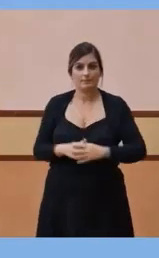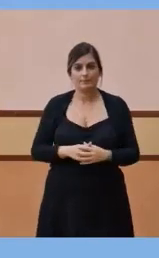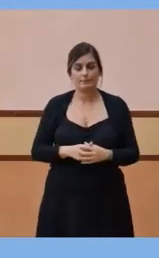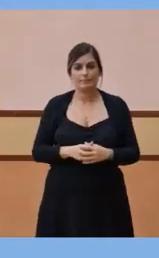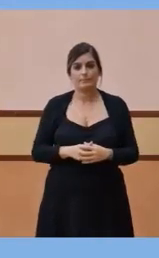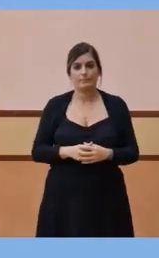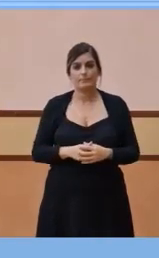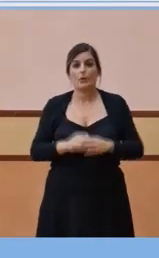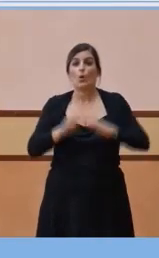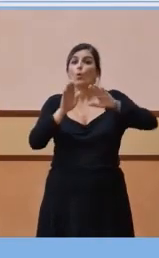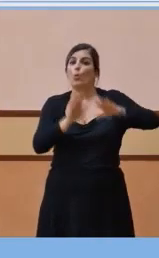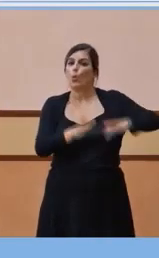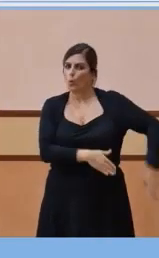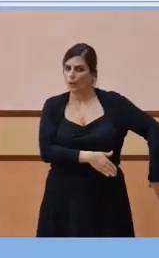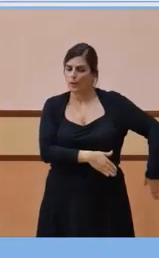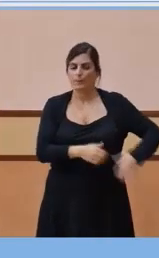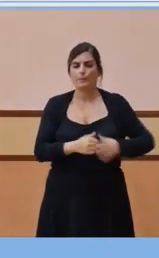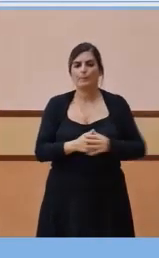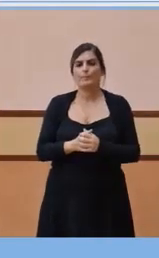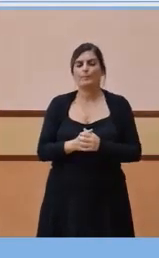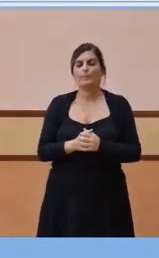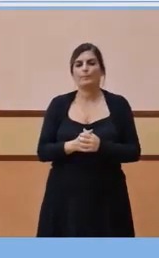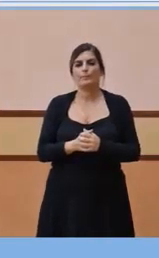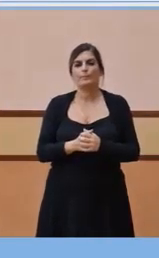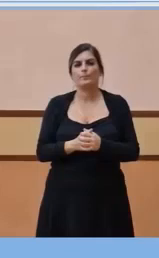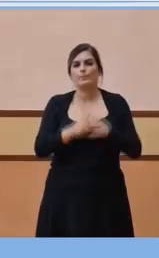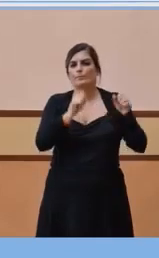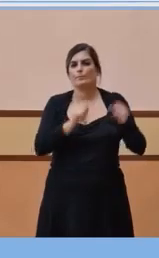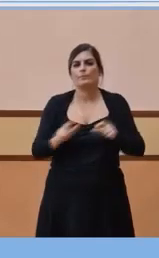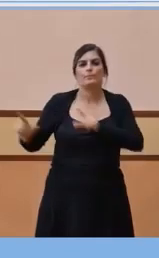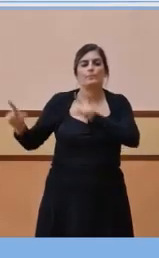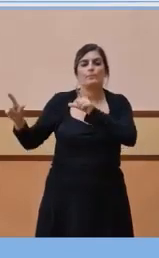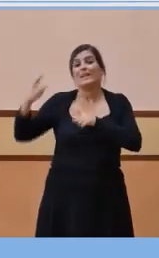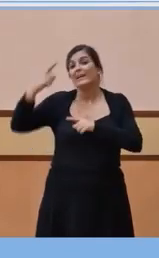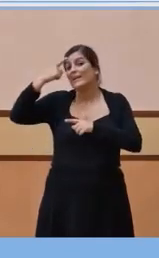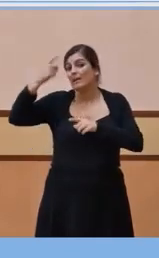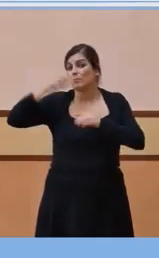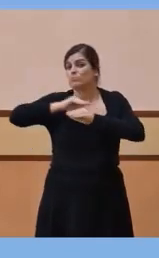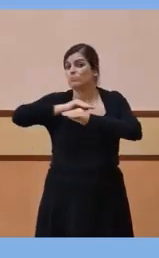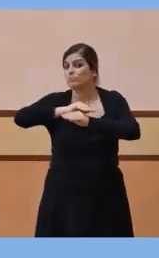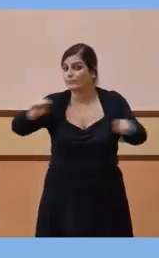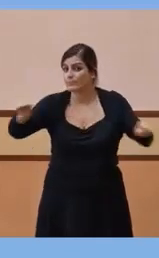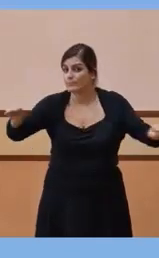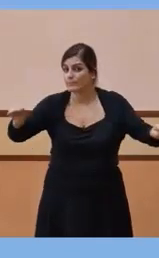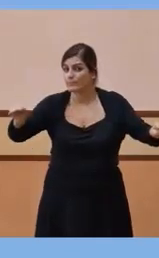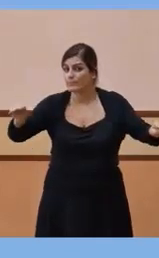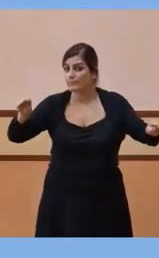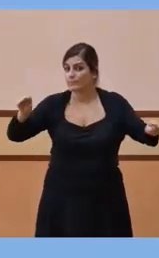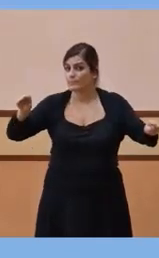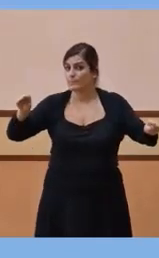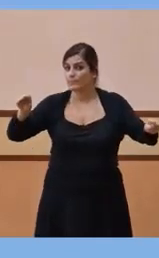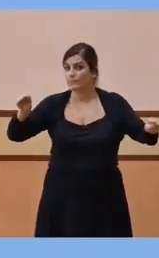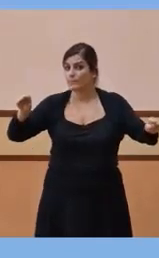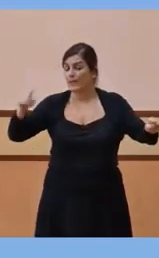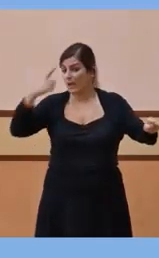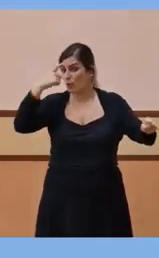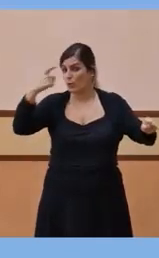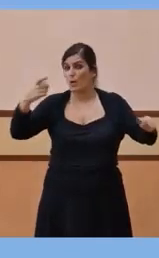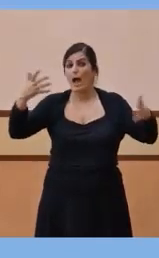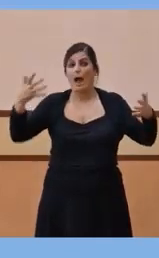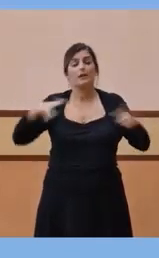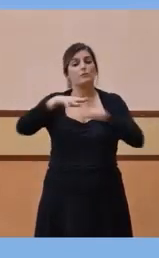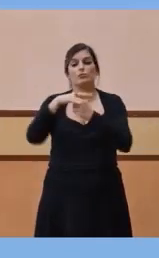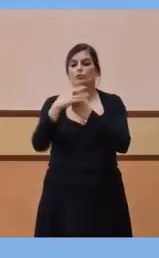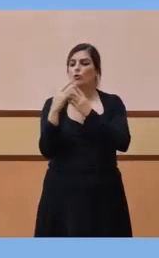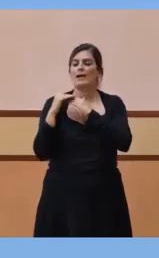I ja per últim, molt ràpidament, recordar el missatge del dimarts passat, que és dir, estem en una situació d'estabilitat